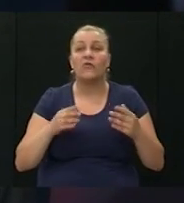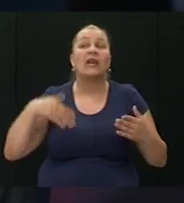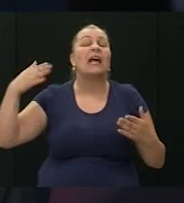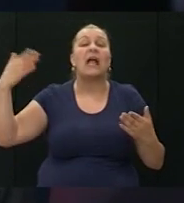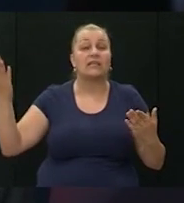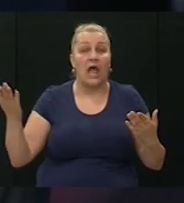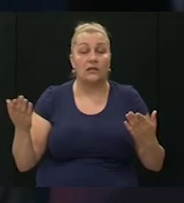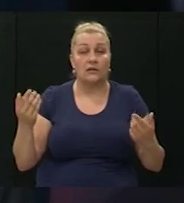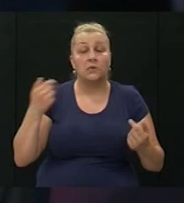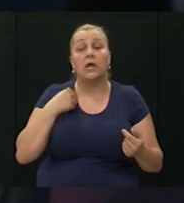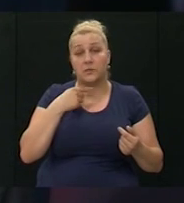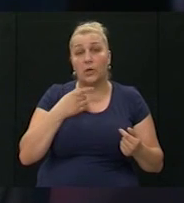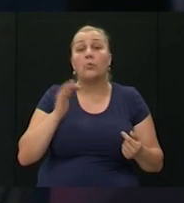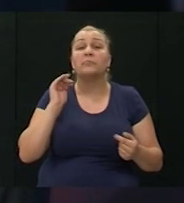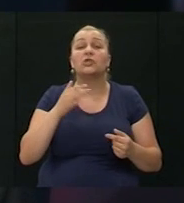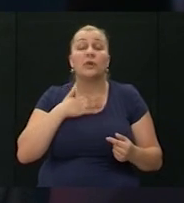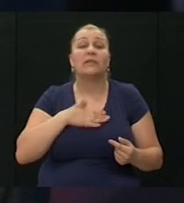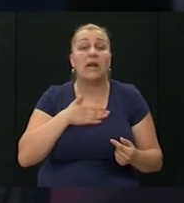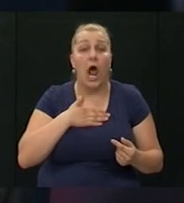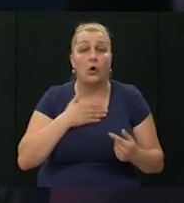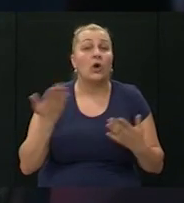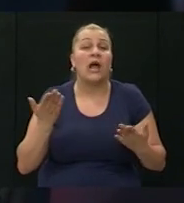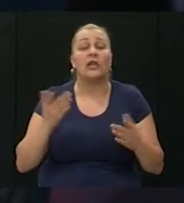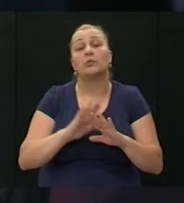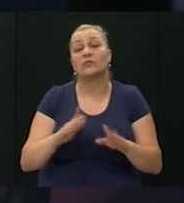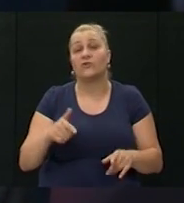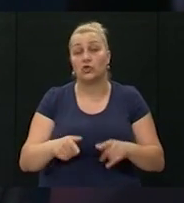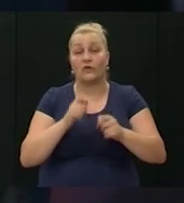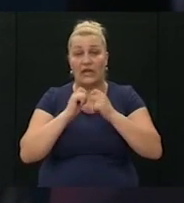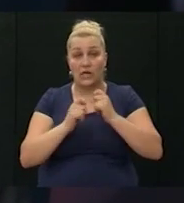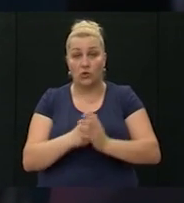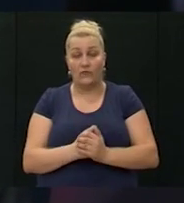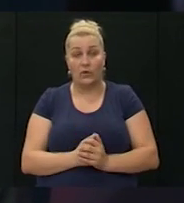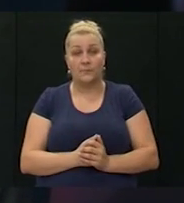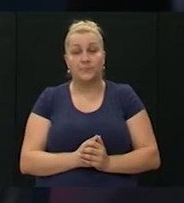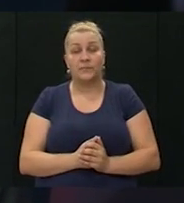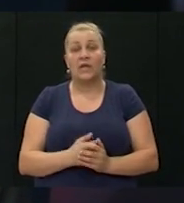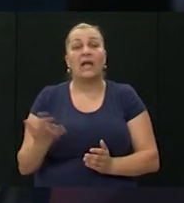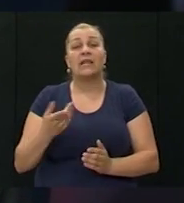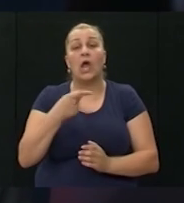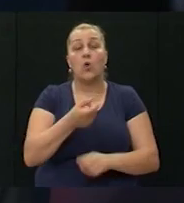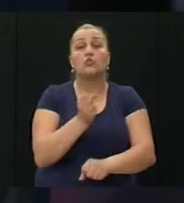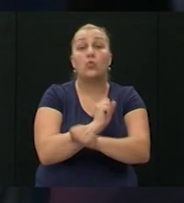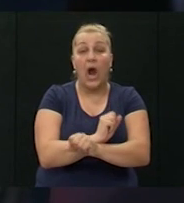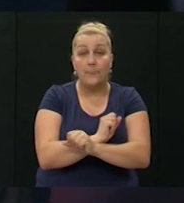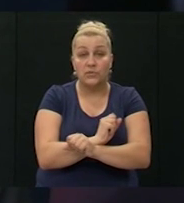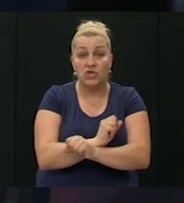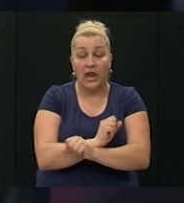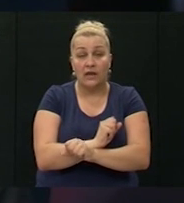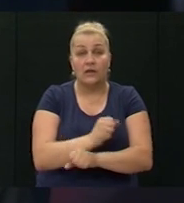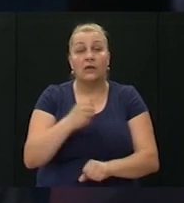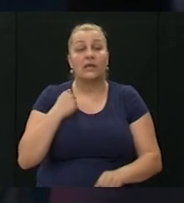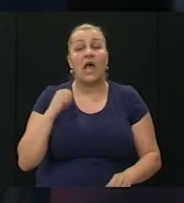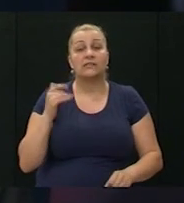kažem bit će mi drago, bit će mi drago i vidjeti u kojoj situaciji ćemo završati ta razgovor. kad je on uhapšen, ja sam bio